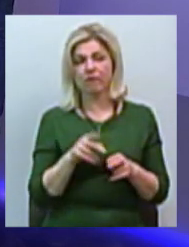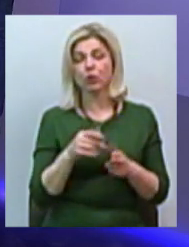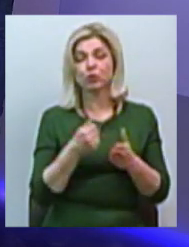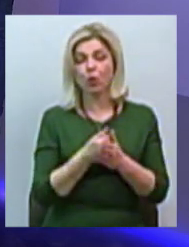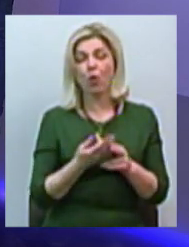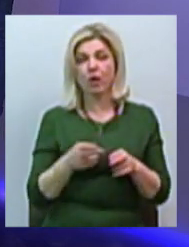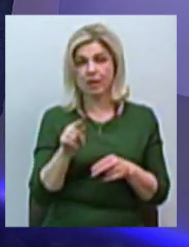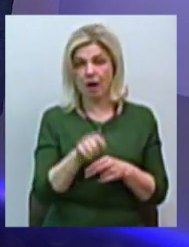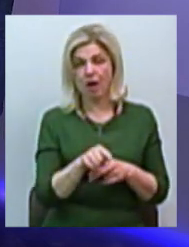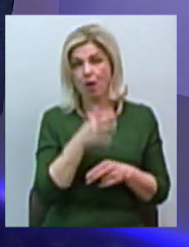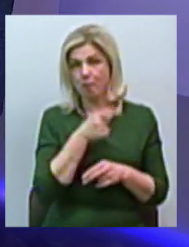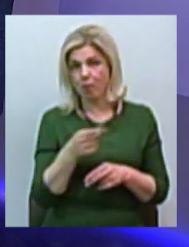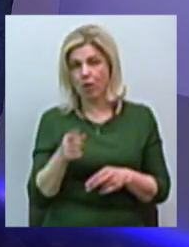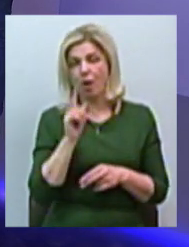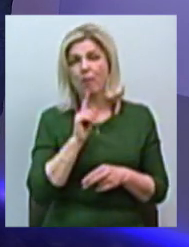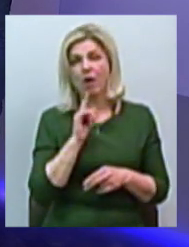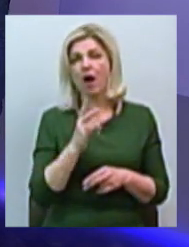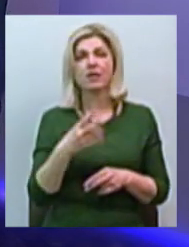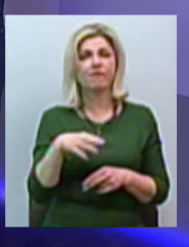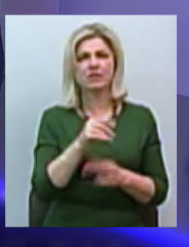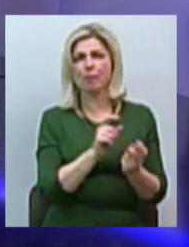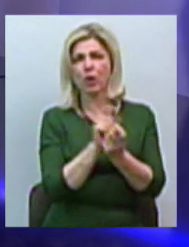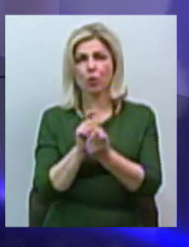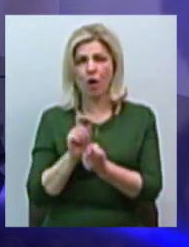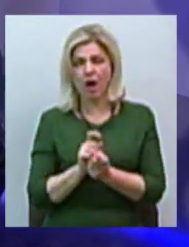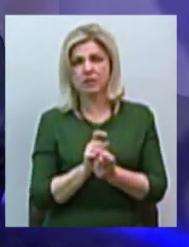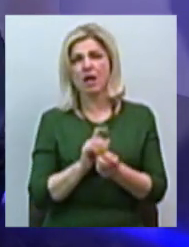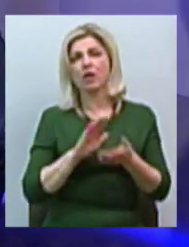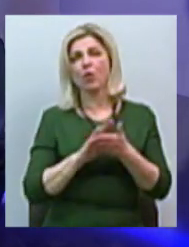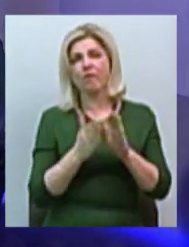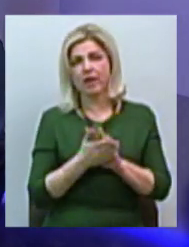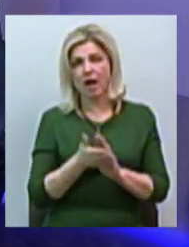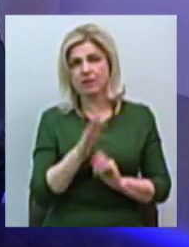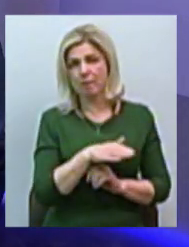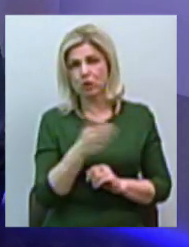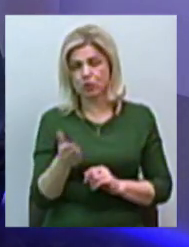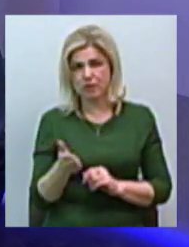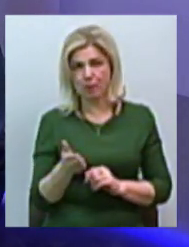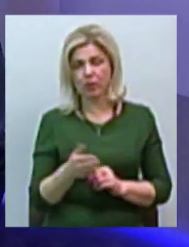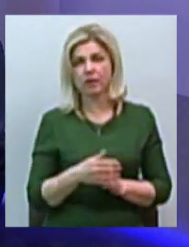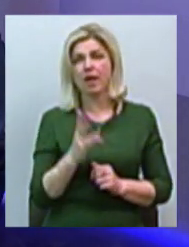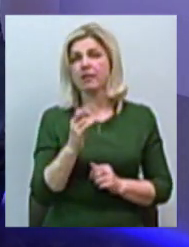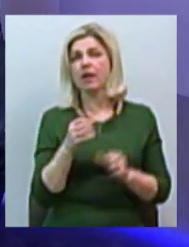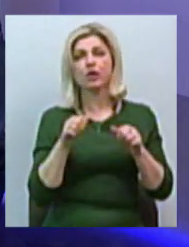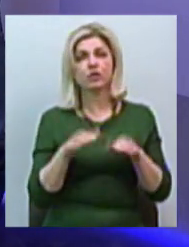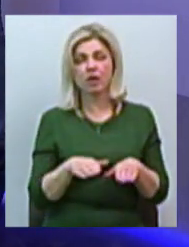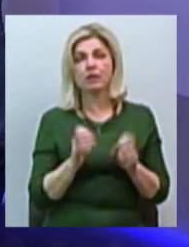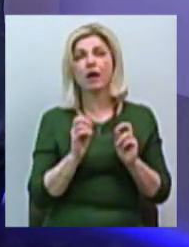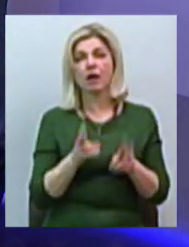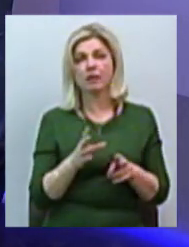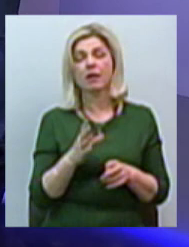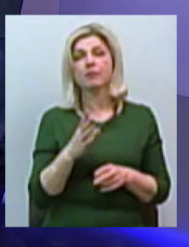все не договоряться, не переругаються между собою, не решат, як